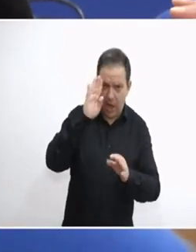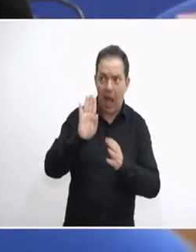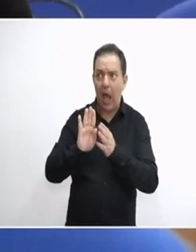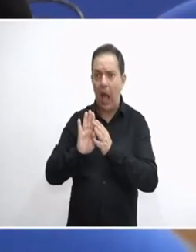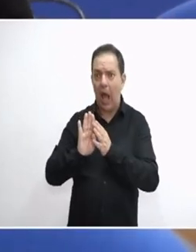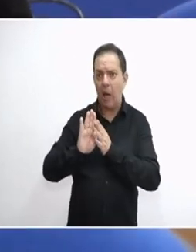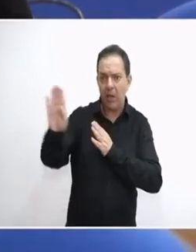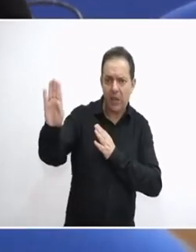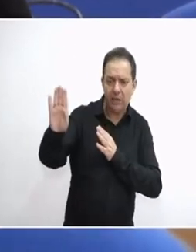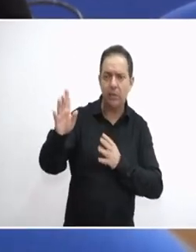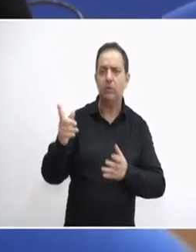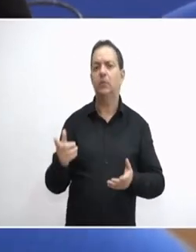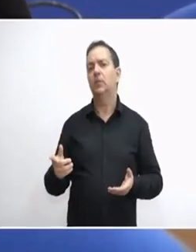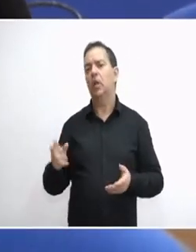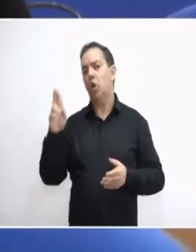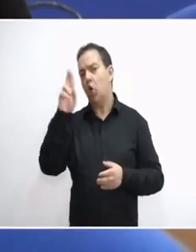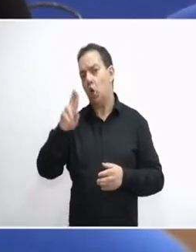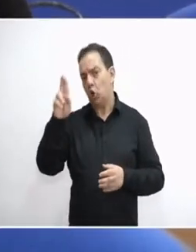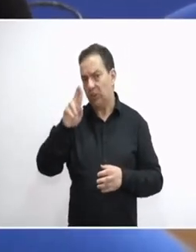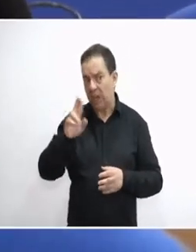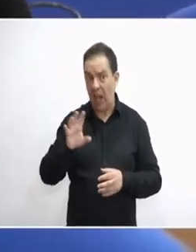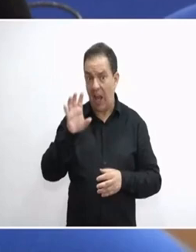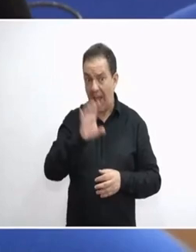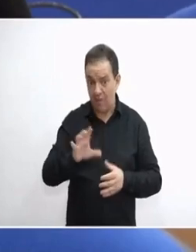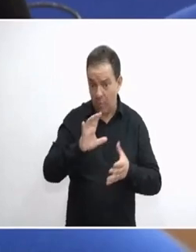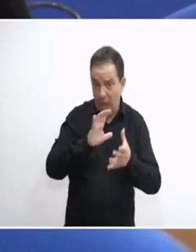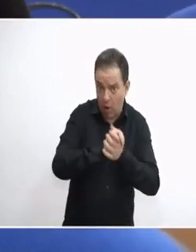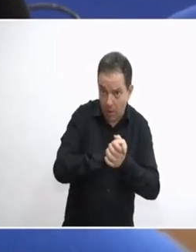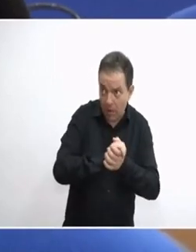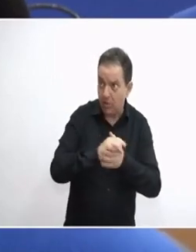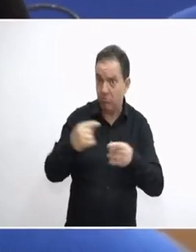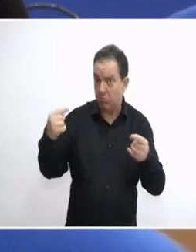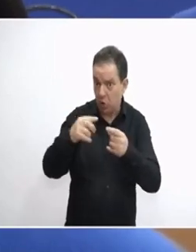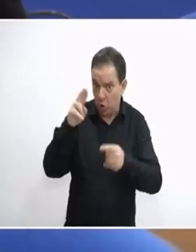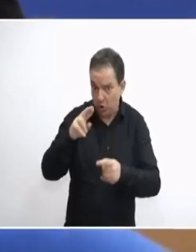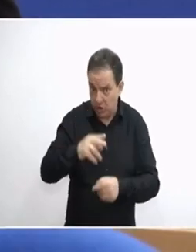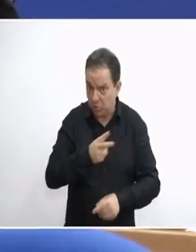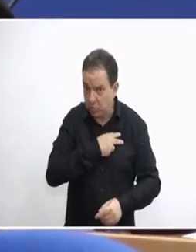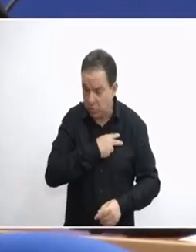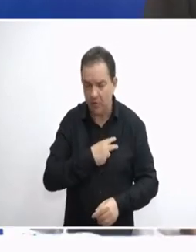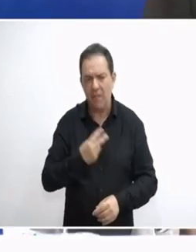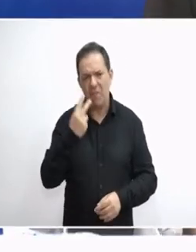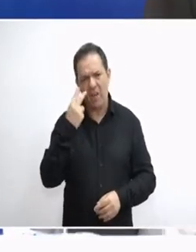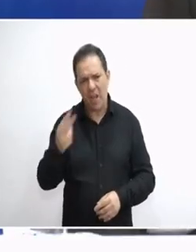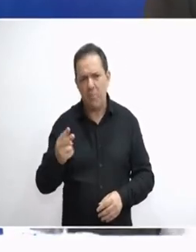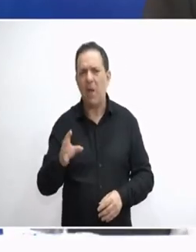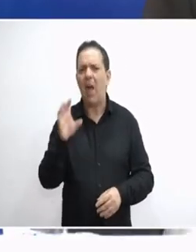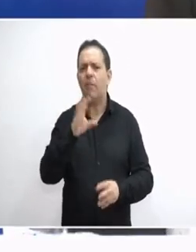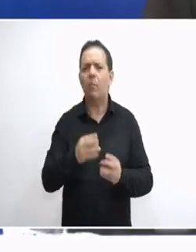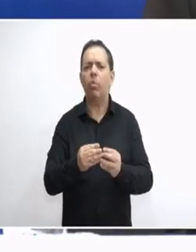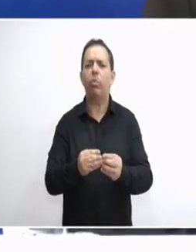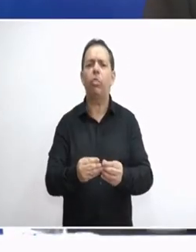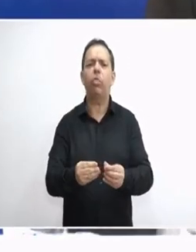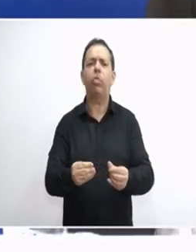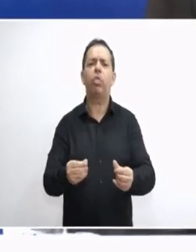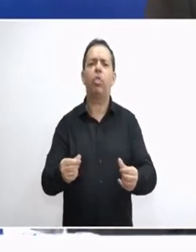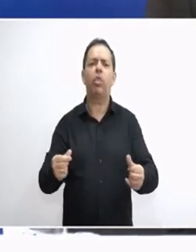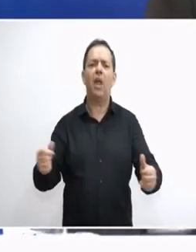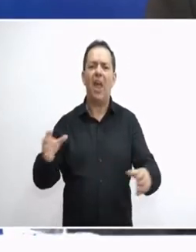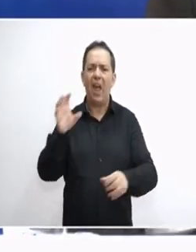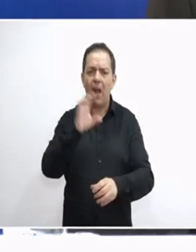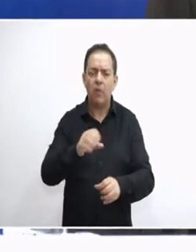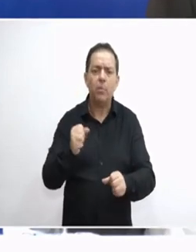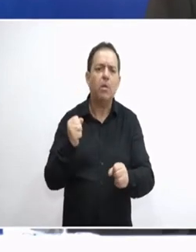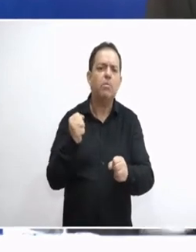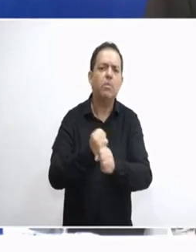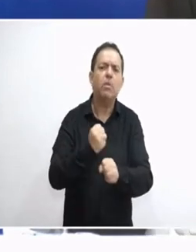τέτοια στάση της ΕΕ. Βέβαια όχι και εδώ βλέπουμε τη σύψη που υπάρχει στην Ευρώπη. Ότι η Ευρώπη δεν εργάζεται